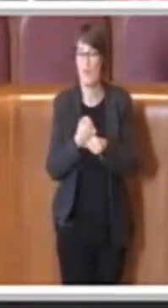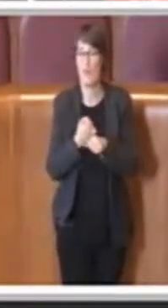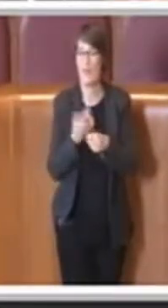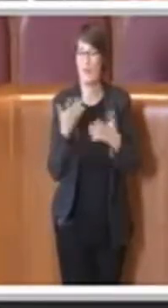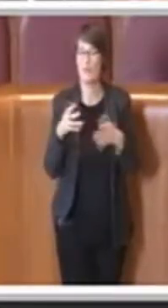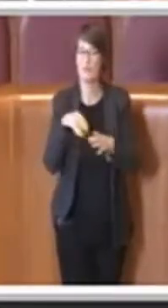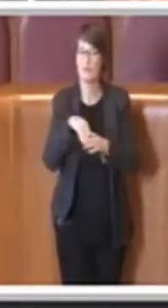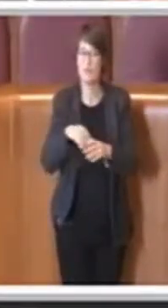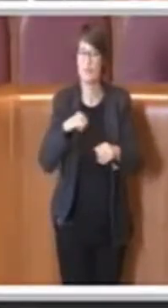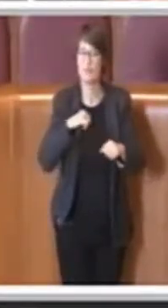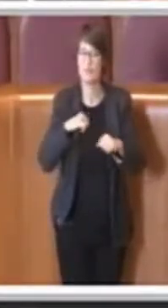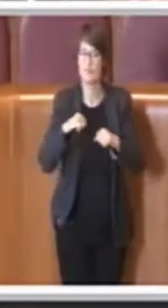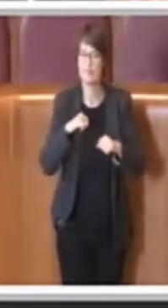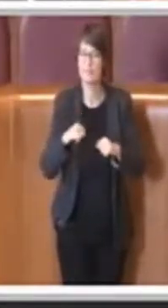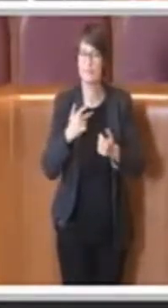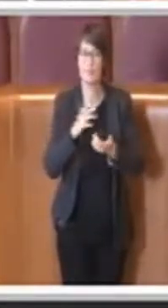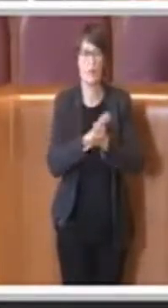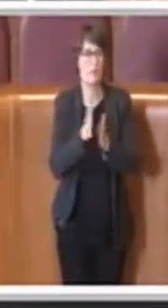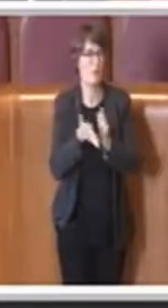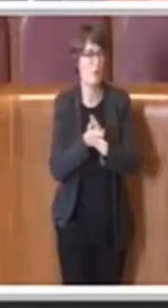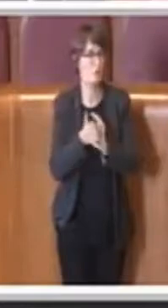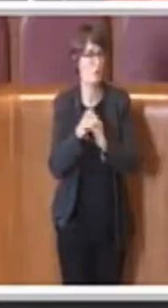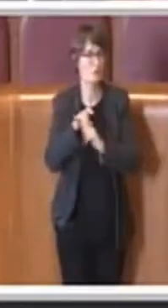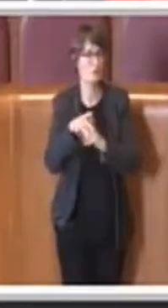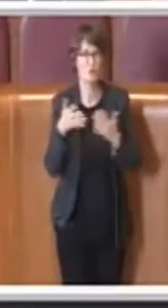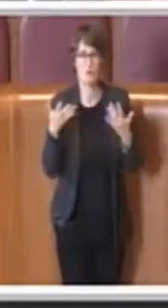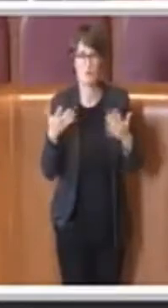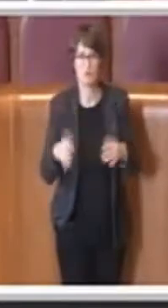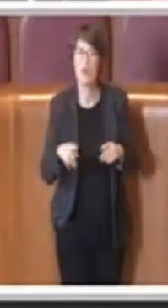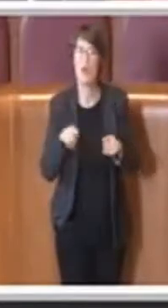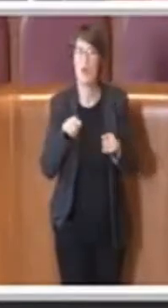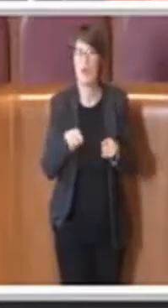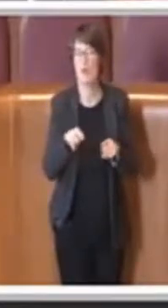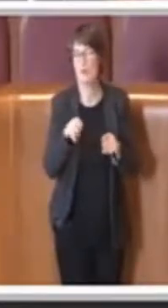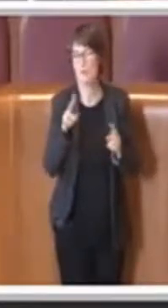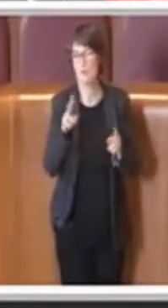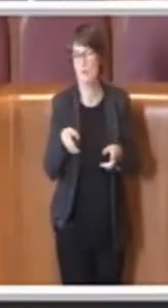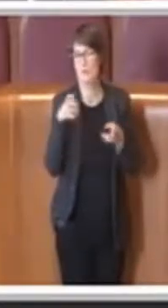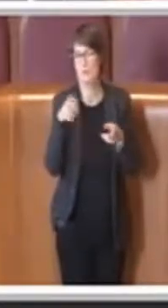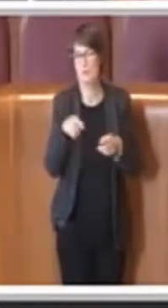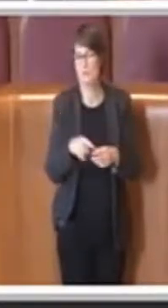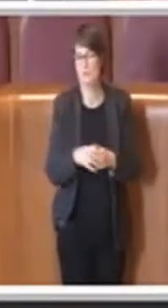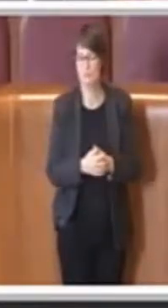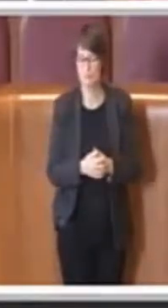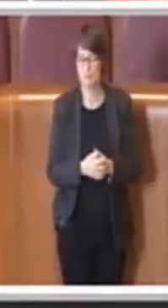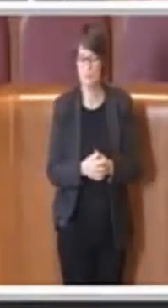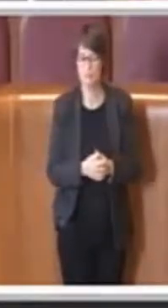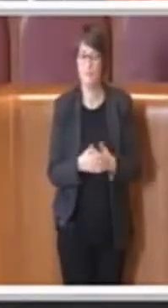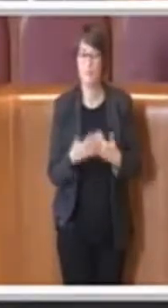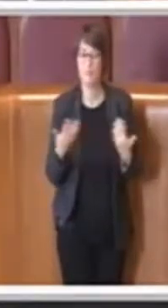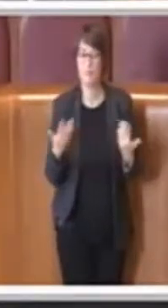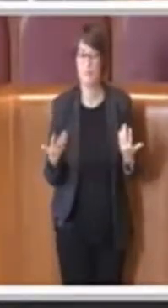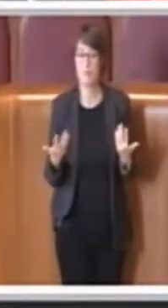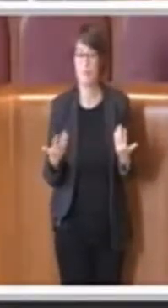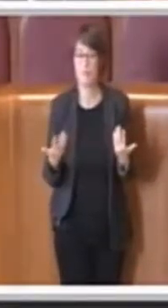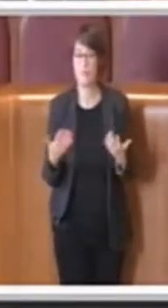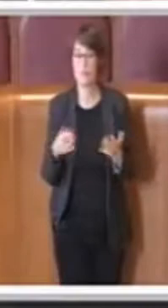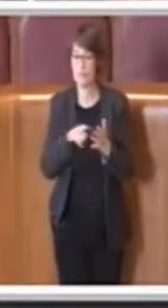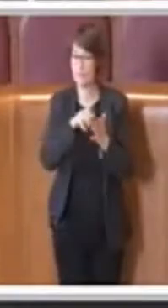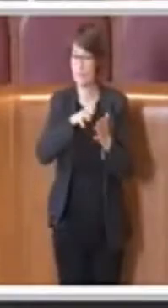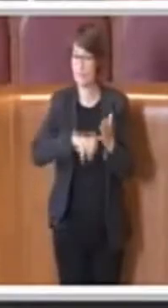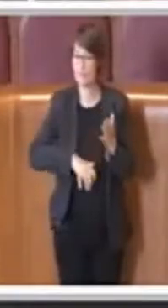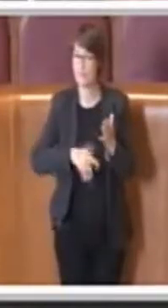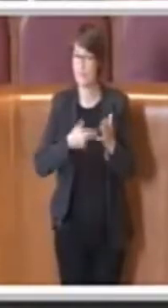aperti da Roma Capitale. Ecco, quindi con questo indirizzo cerchiamo già di porre, come dire, un